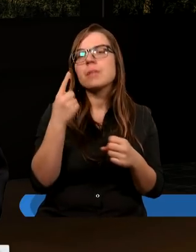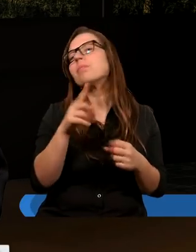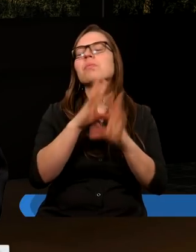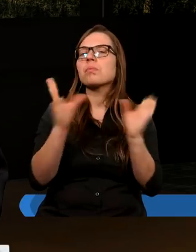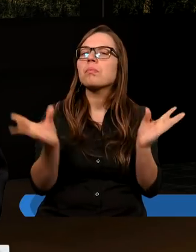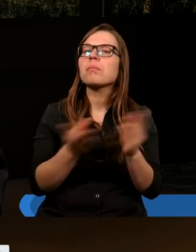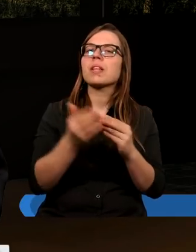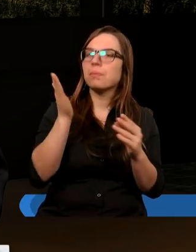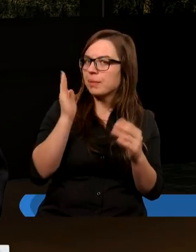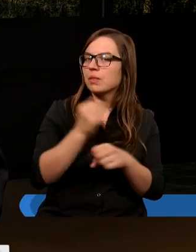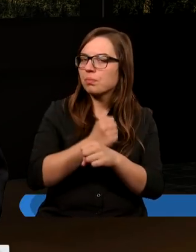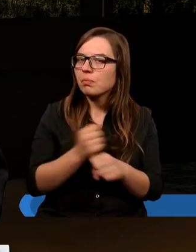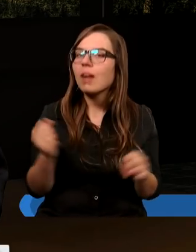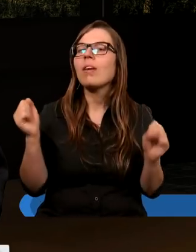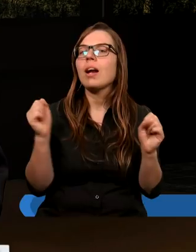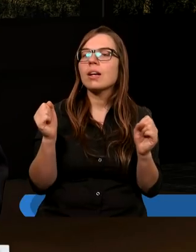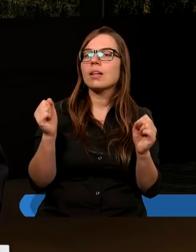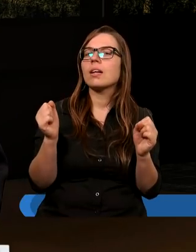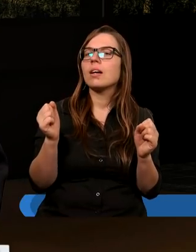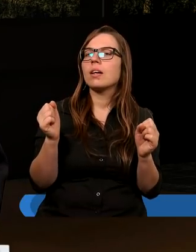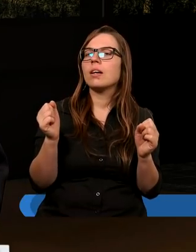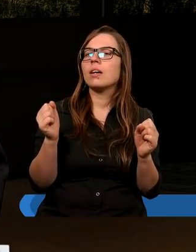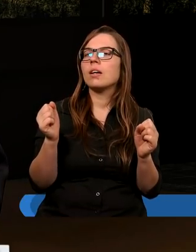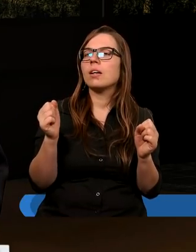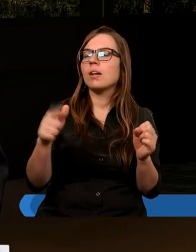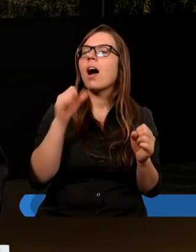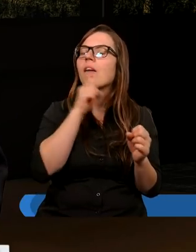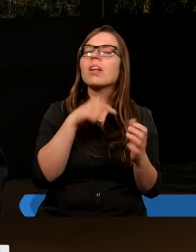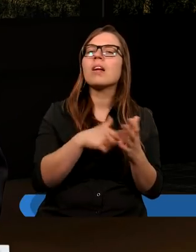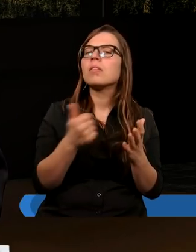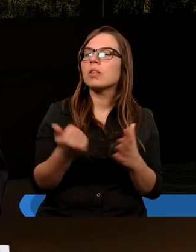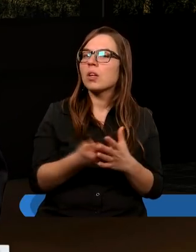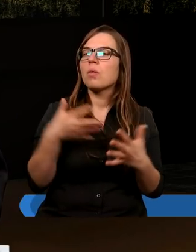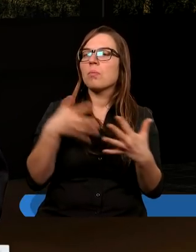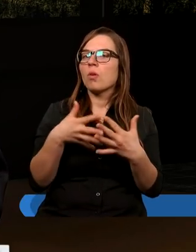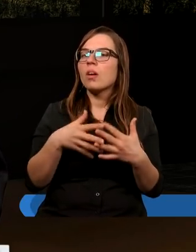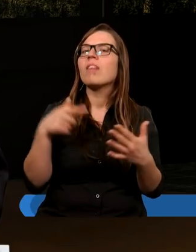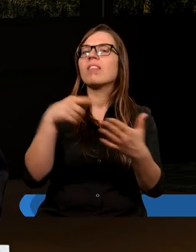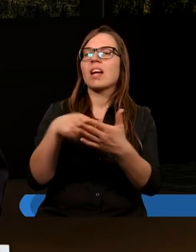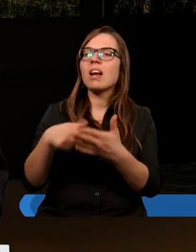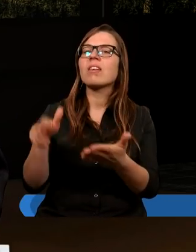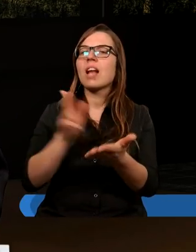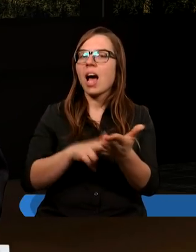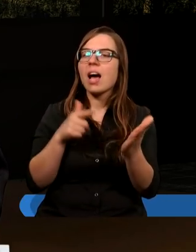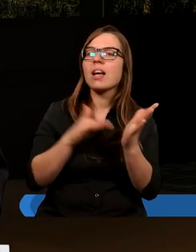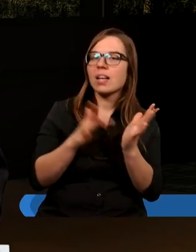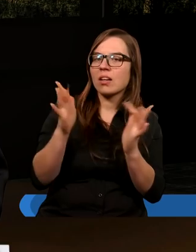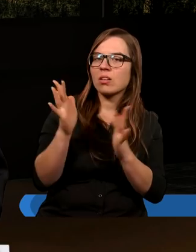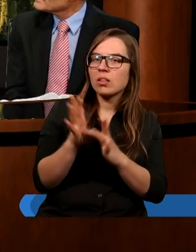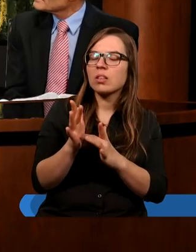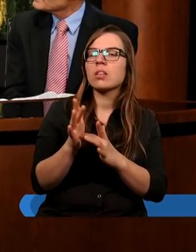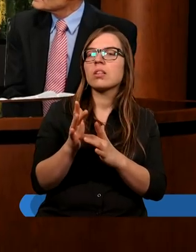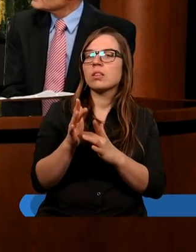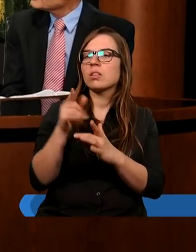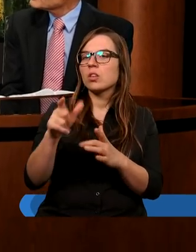wszyscy będą zbawieni. W Starym Testamencie prorocy wskazywali na Jezusa. W